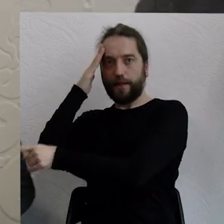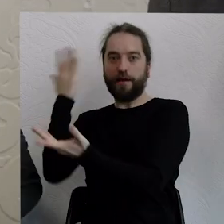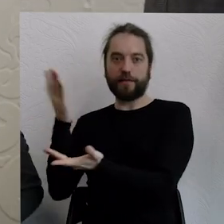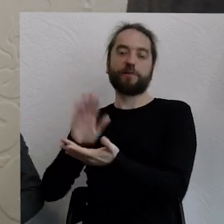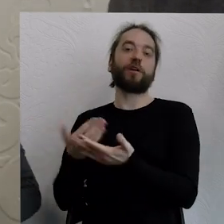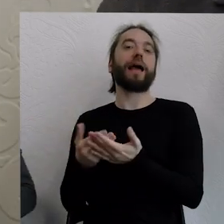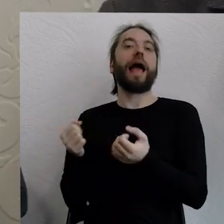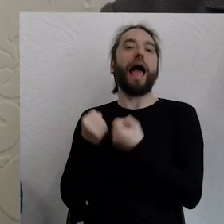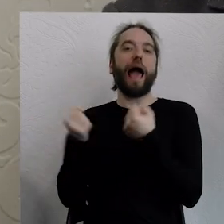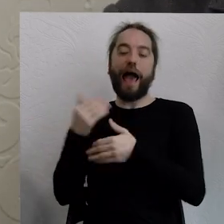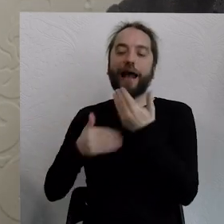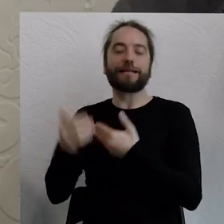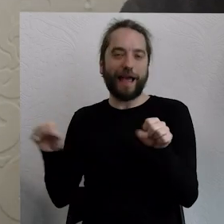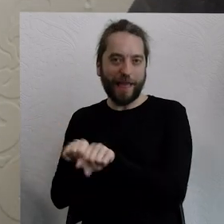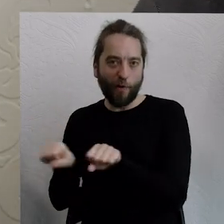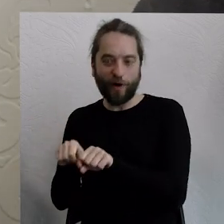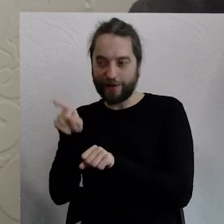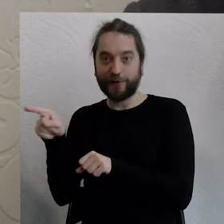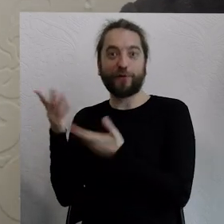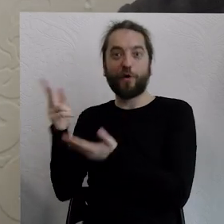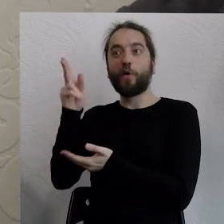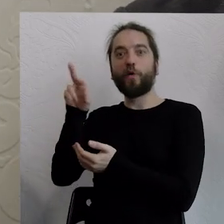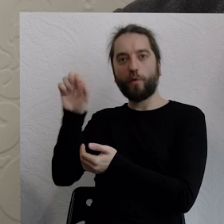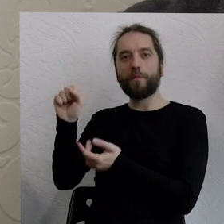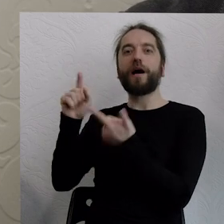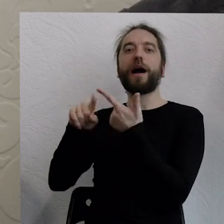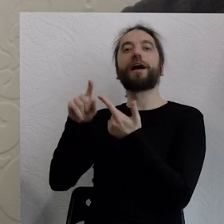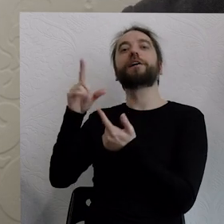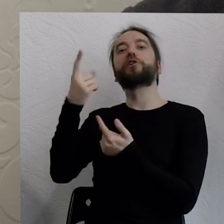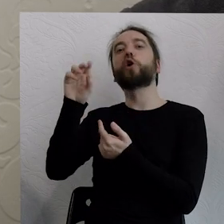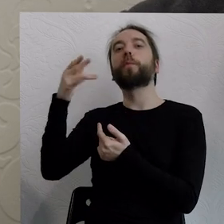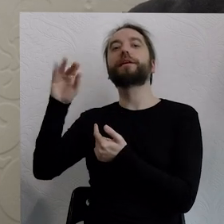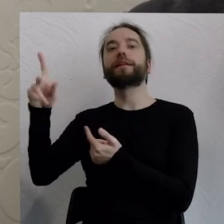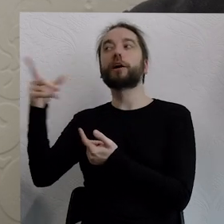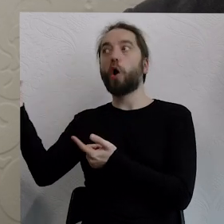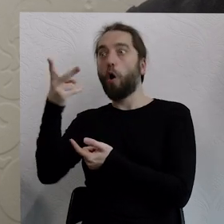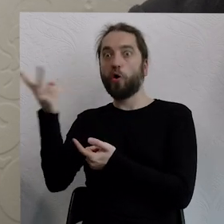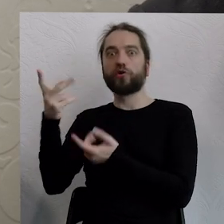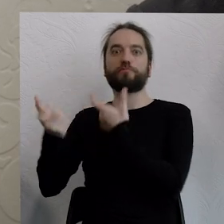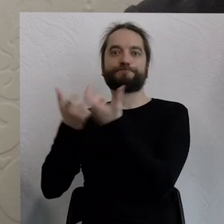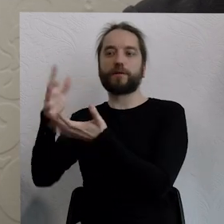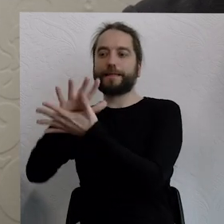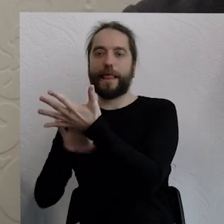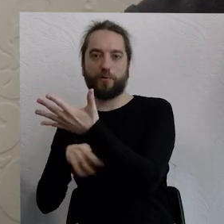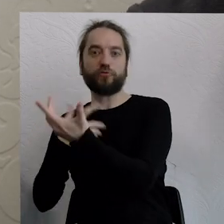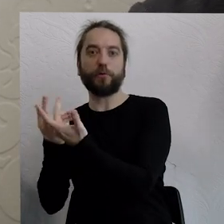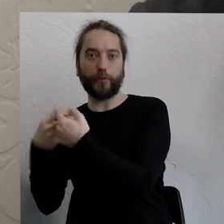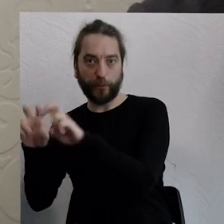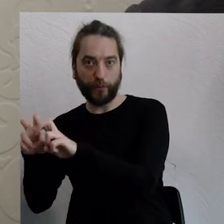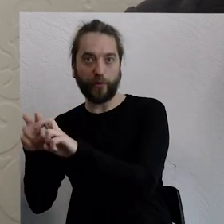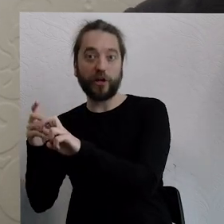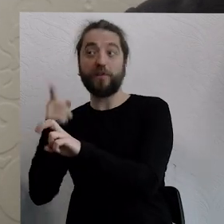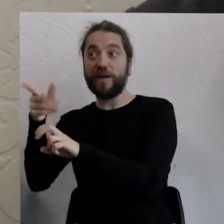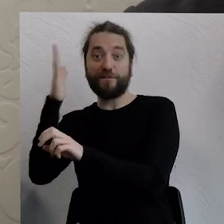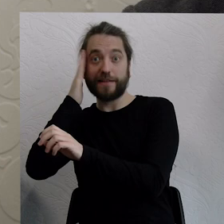Demokracją, z której Kuba Kocjan i Dominik Puchała nam robili też scenariusze i myśmy powiedzieli, hej, jakby wy macie wiedzę, bo jej